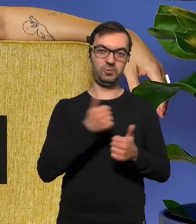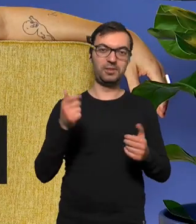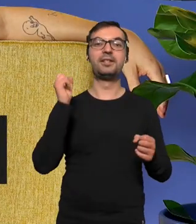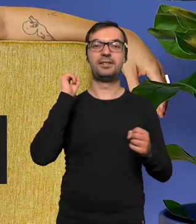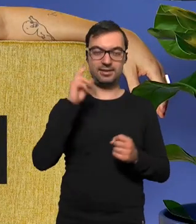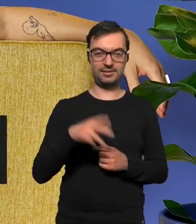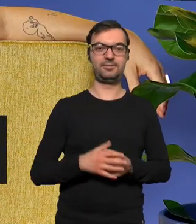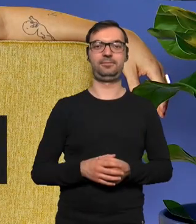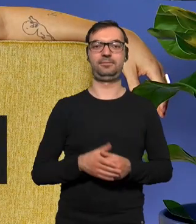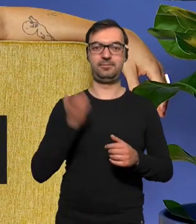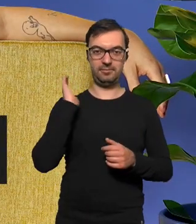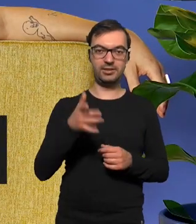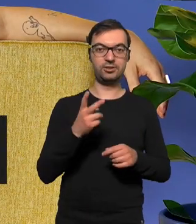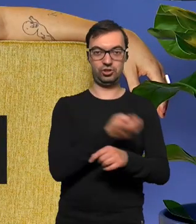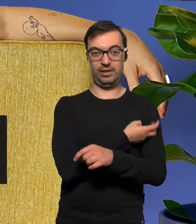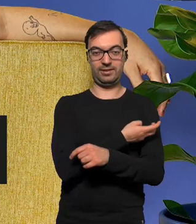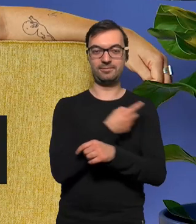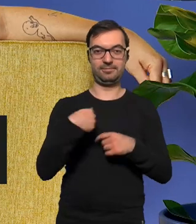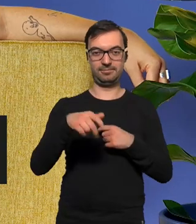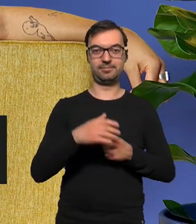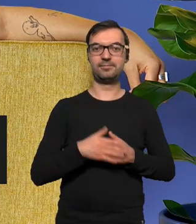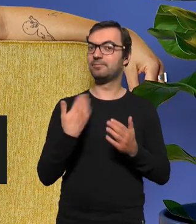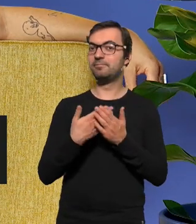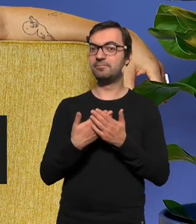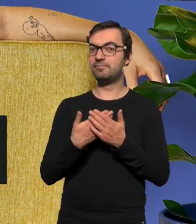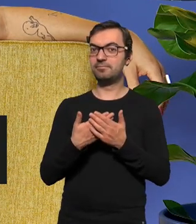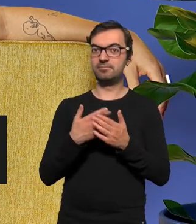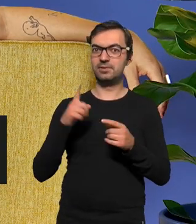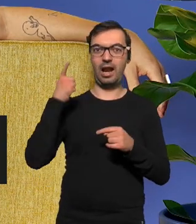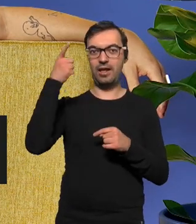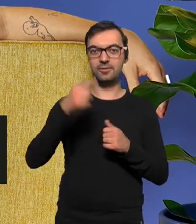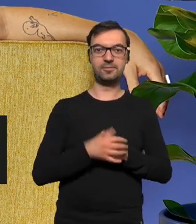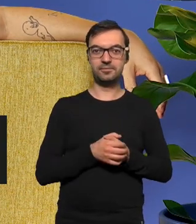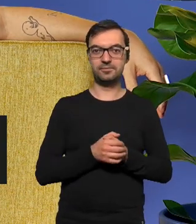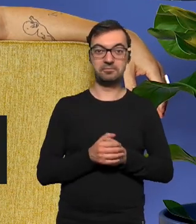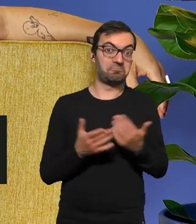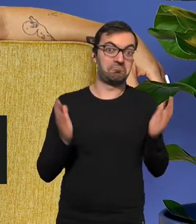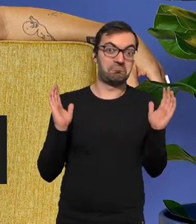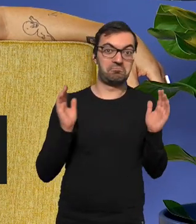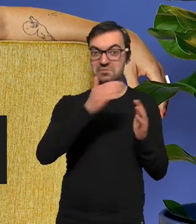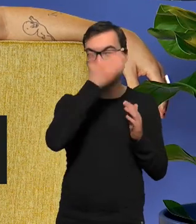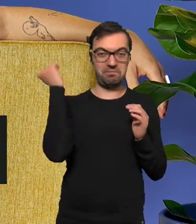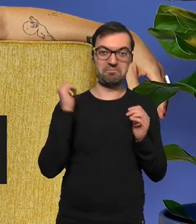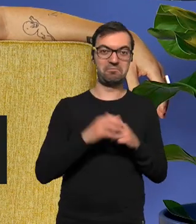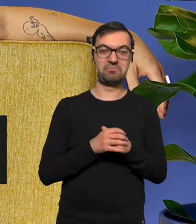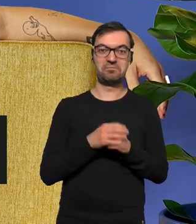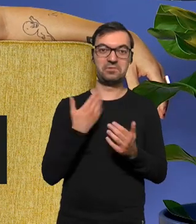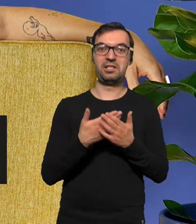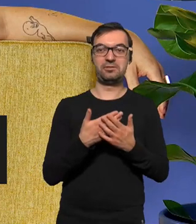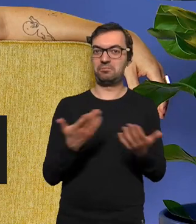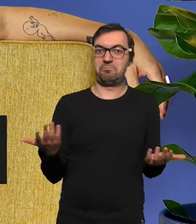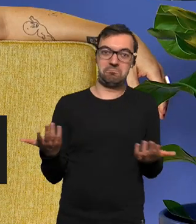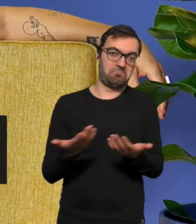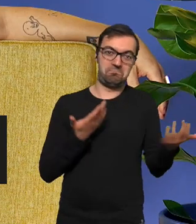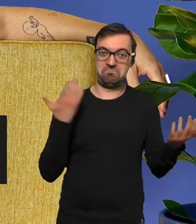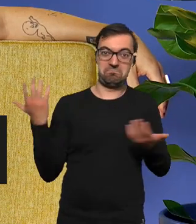bo bo będzie w czerwcu a dlaczego taka odległość nie do mnie to pytanie ale dlaczego tak